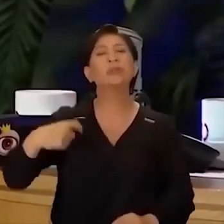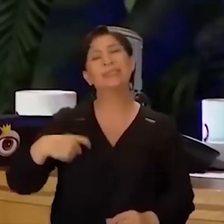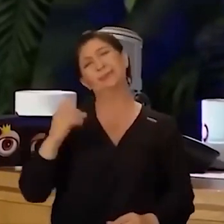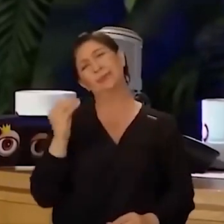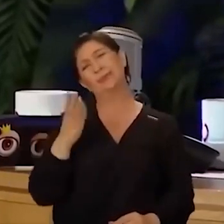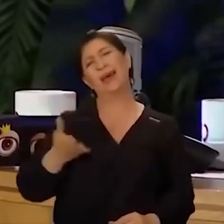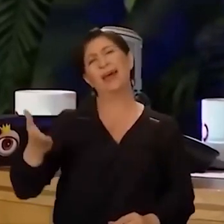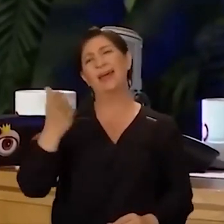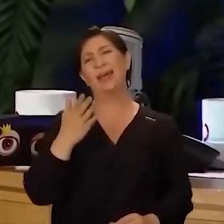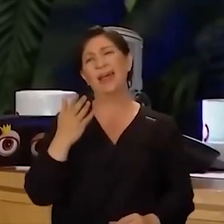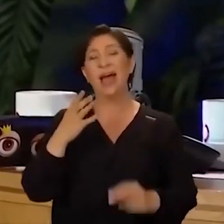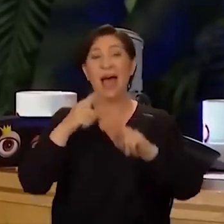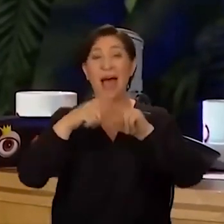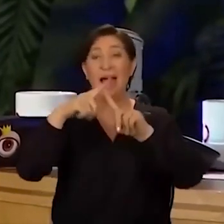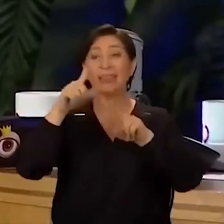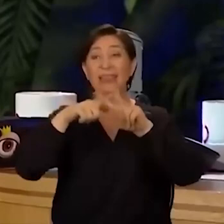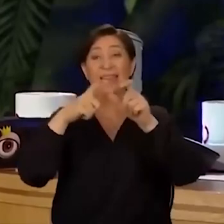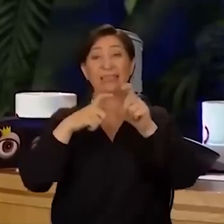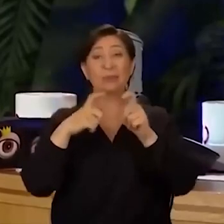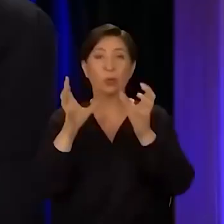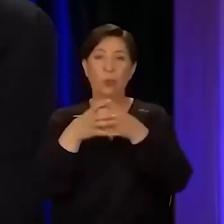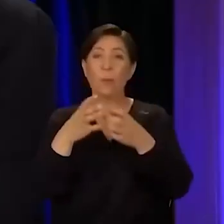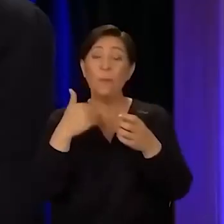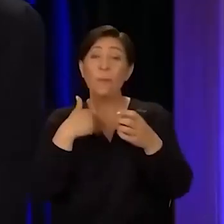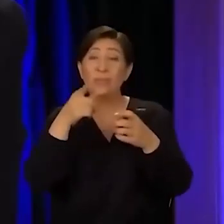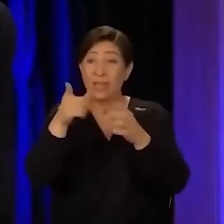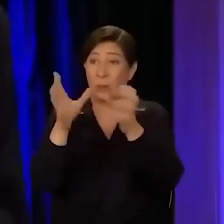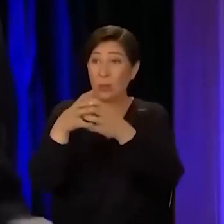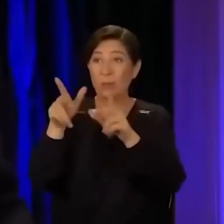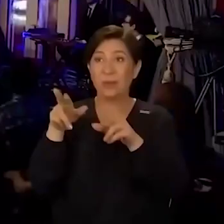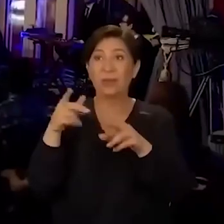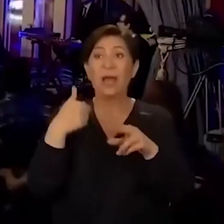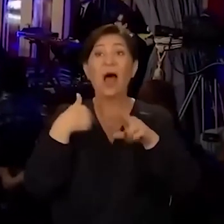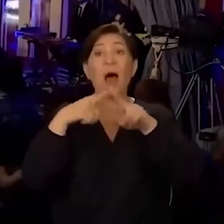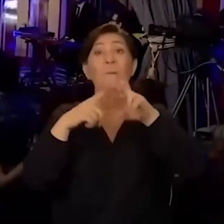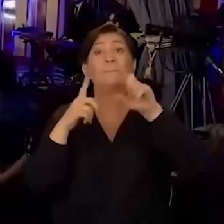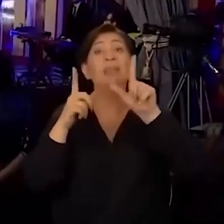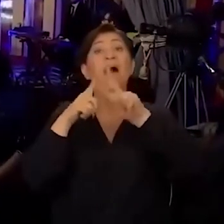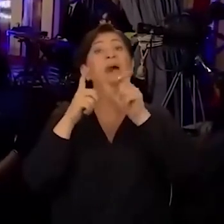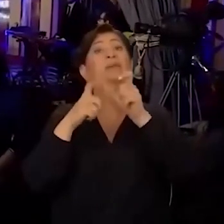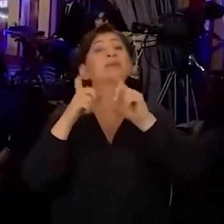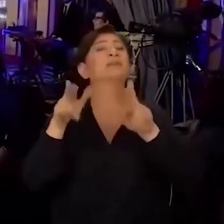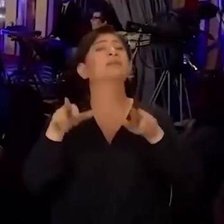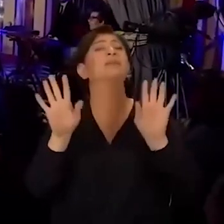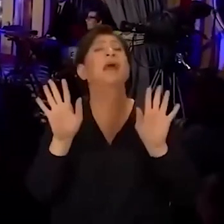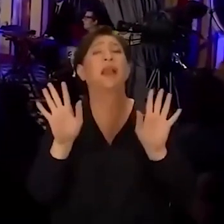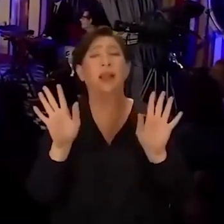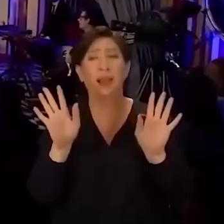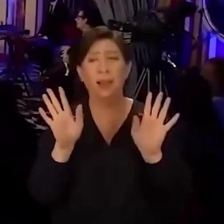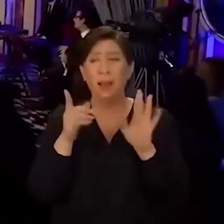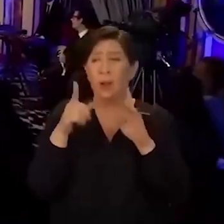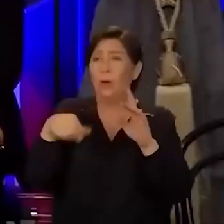çocuklar. A-plus grup, senin grubun gibi. Ben de onlar… Benim grubum A-plus insanlardan ulaşmıyor. Oluşmuyor.